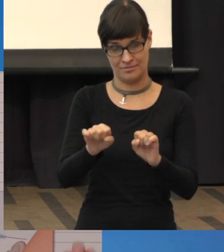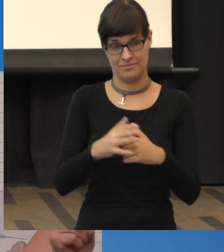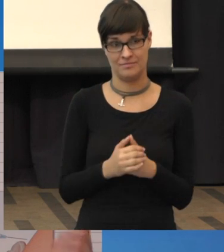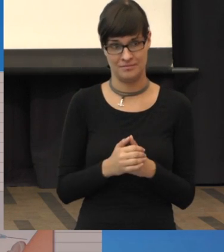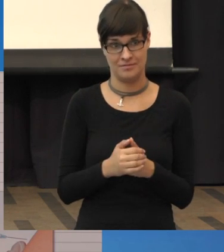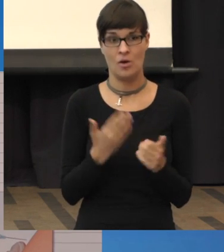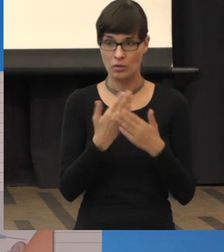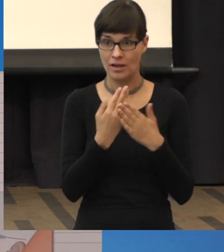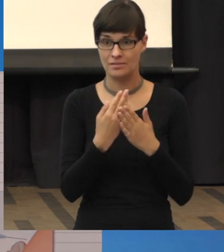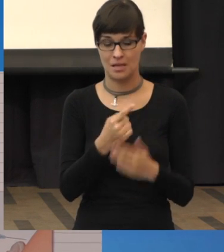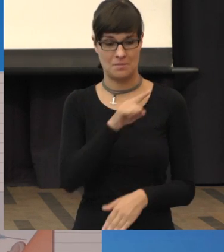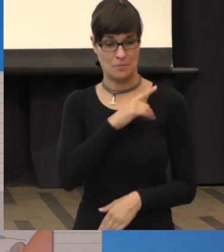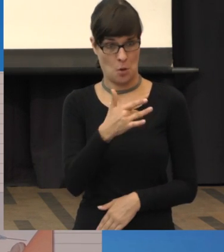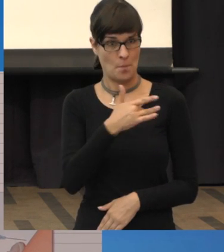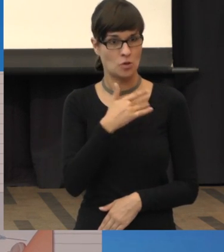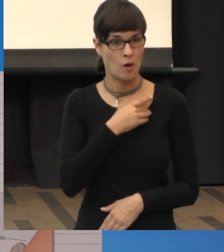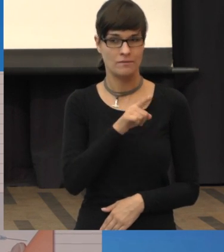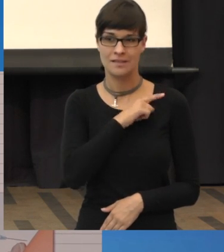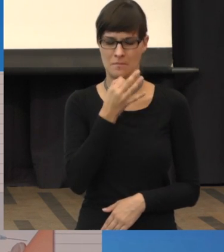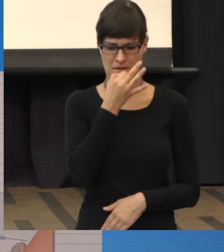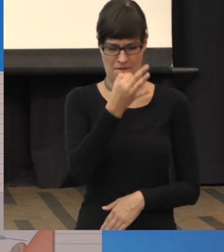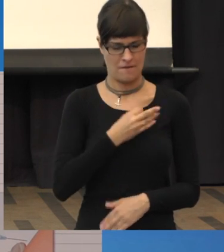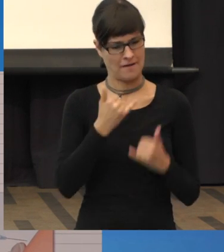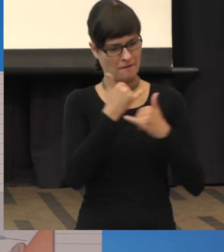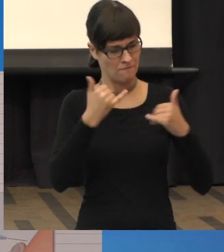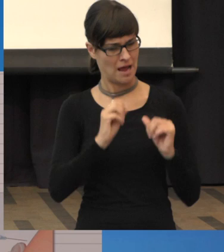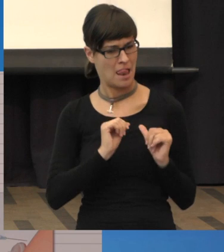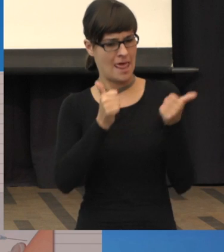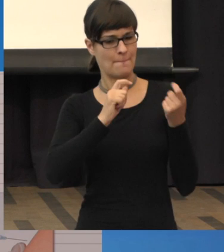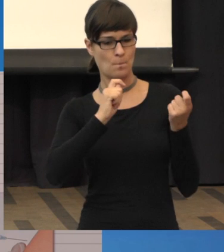stellt sich für uns, für Betroffene die Frage, wie gestaltet man sein Leben?